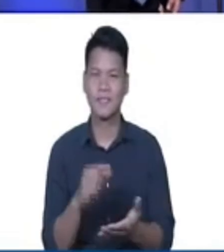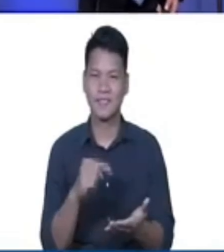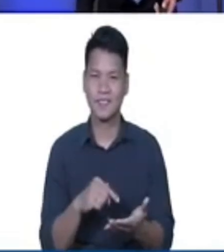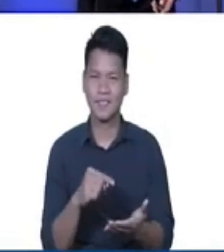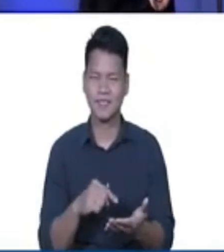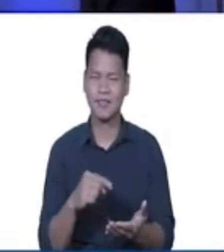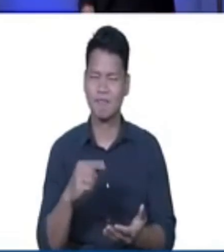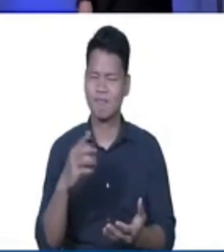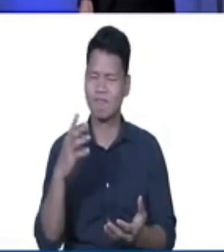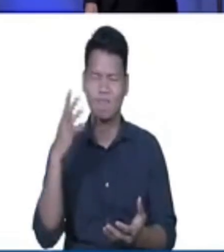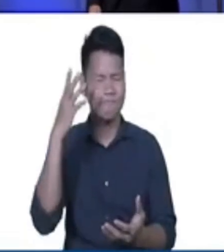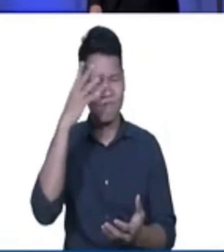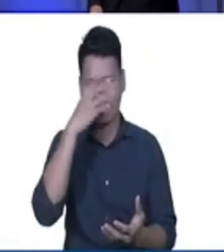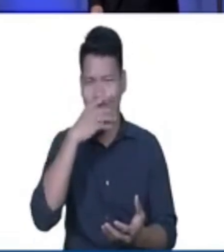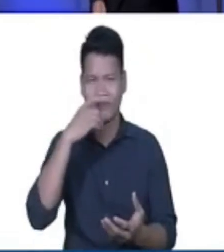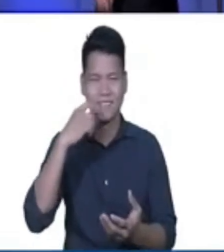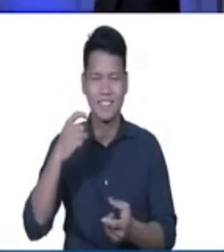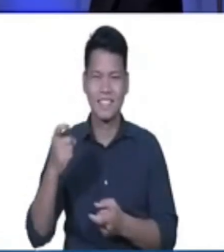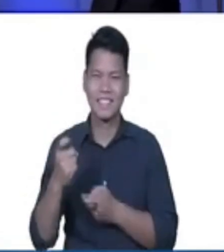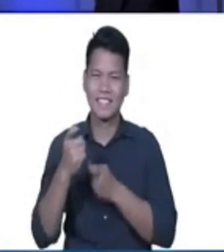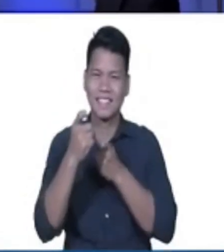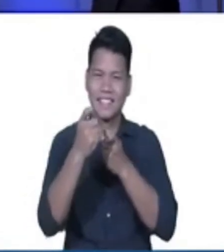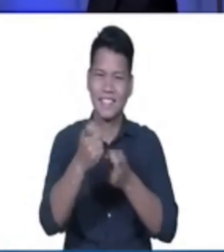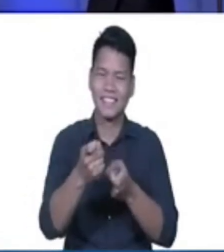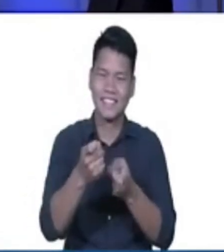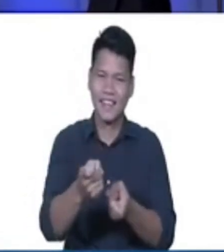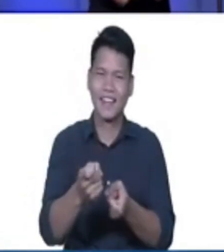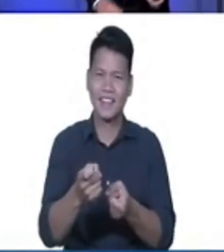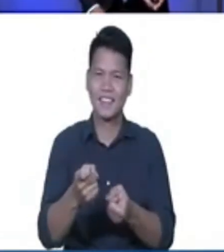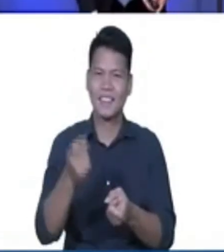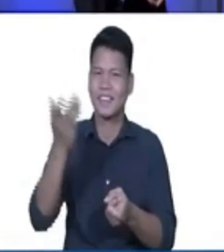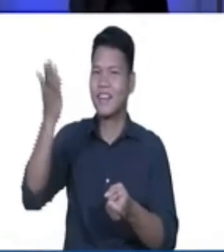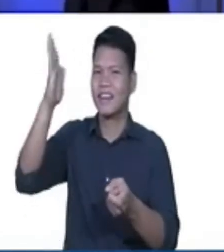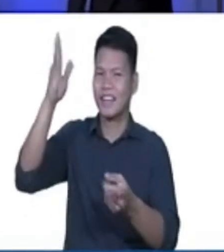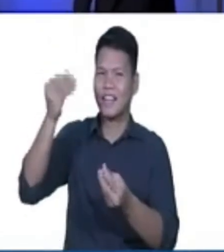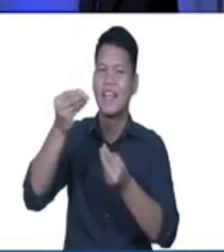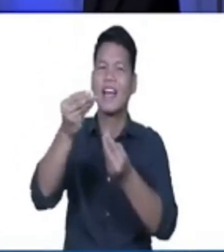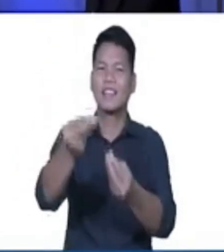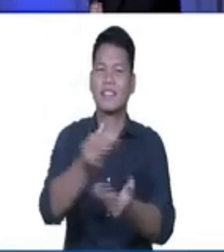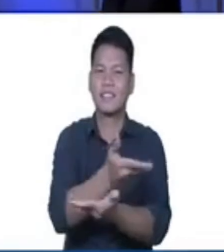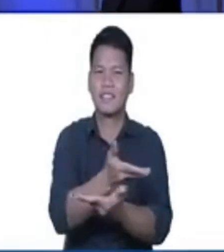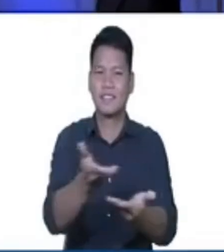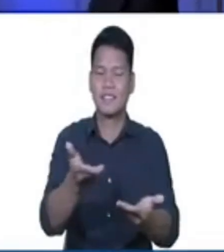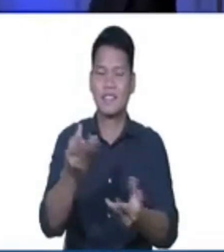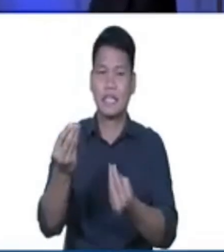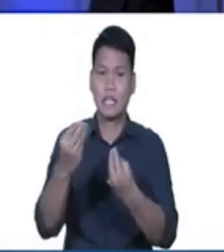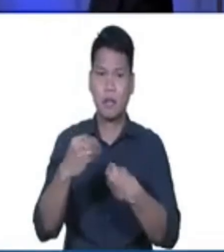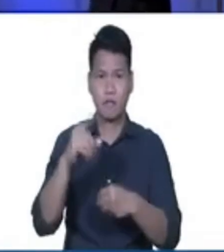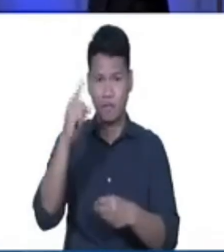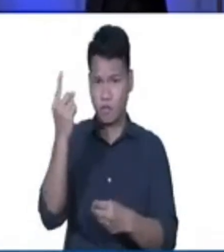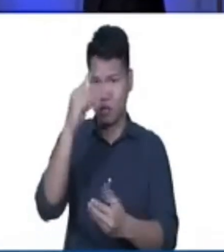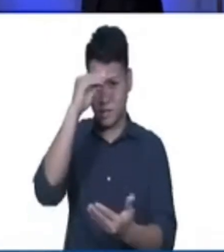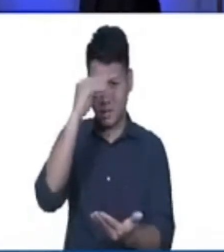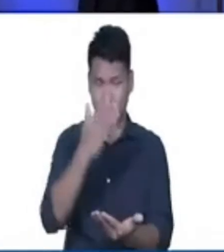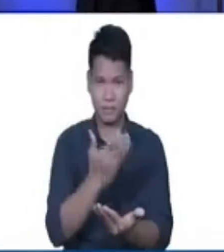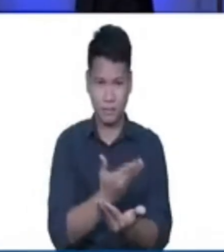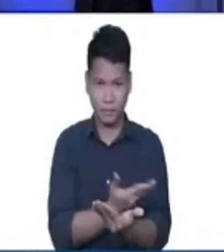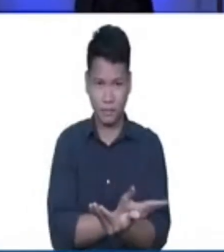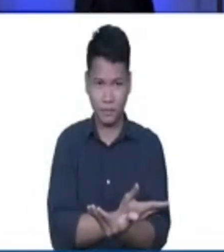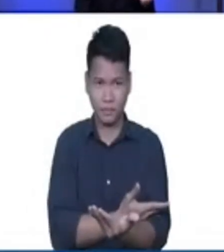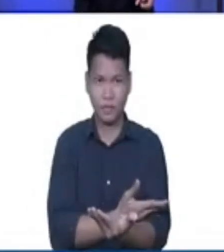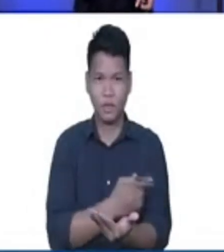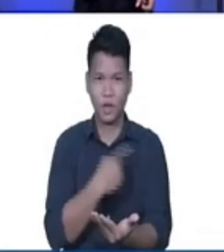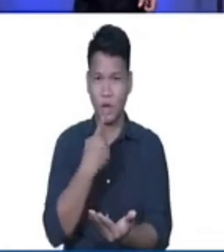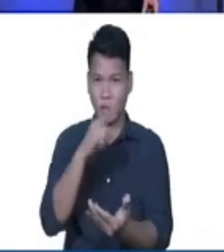napakalaking regalo ng Diyos He gave His only begotten Son that whosoever believe in